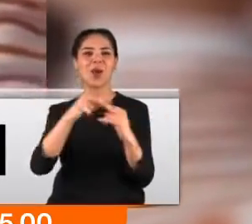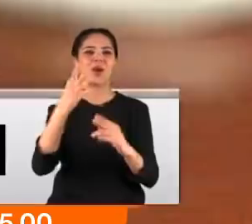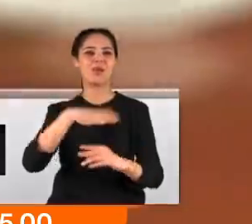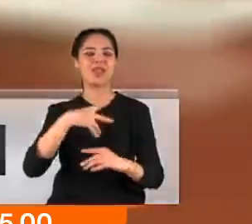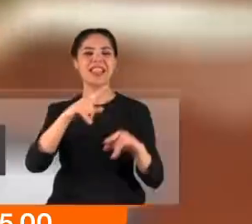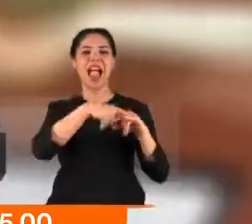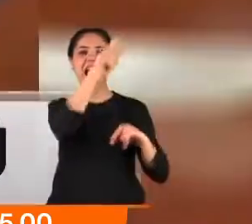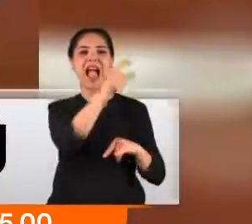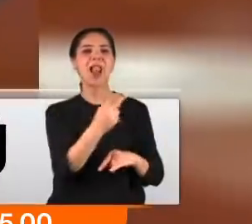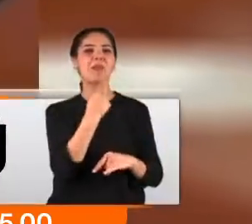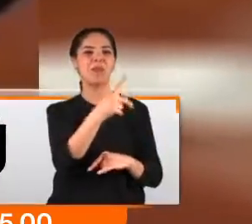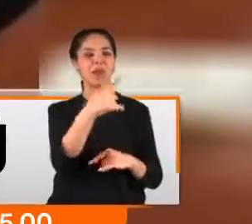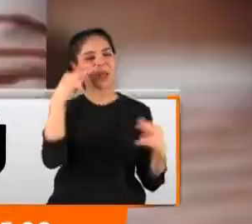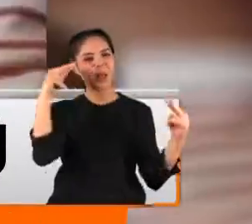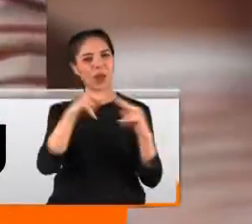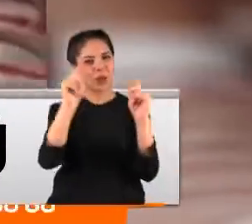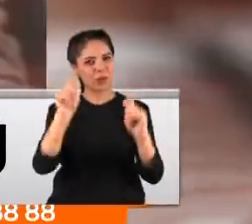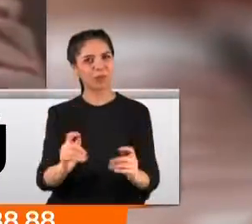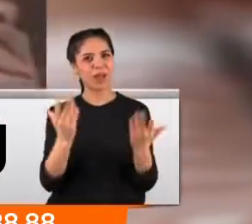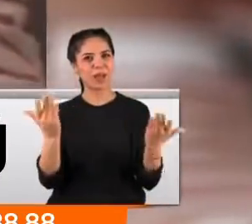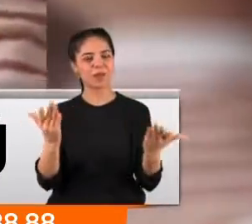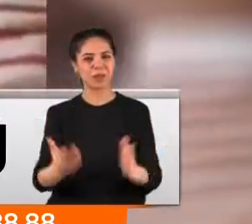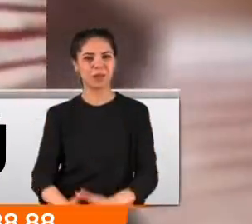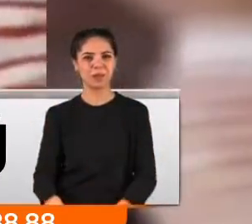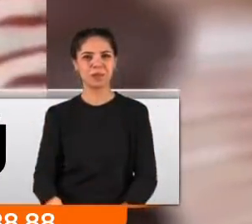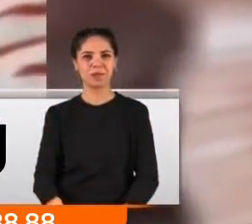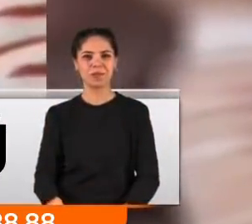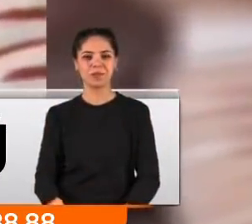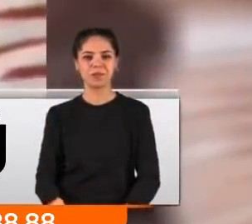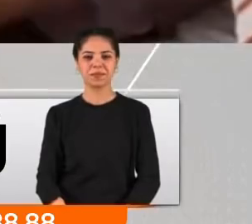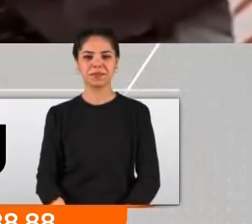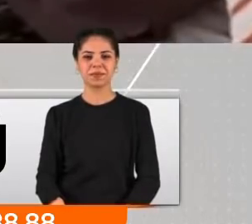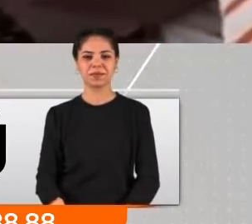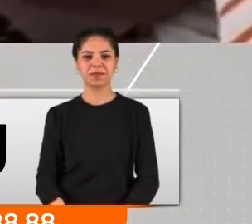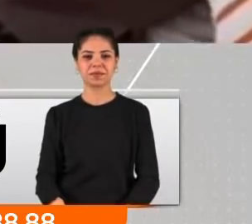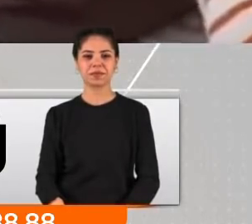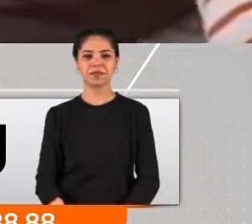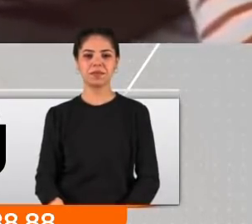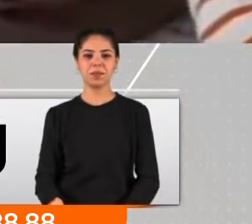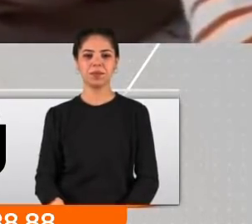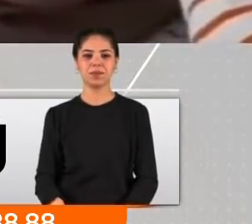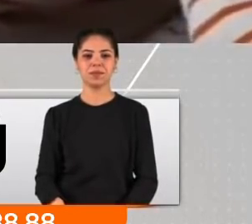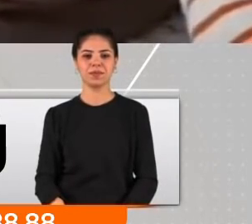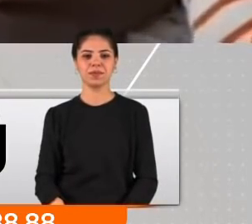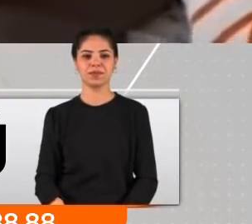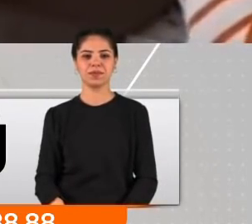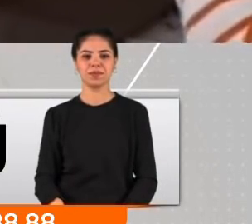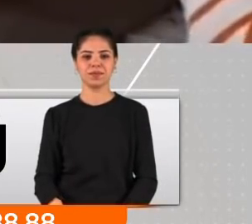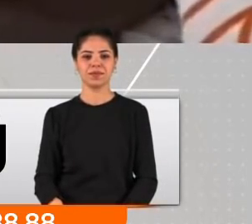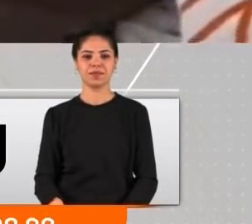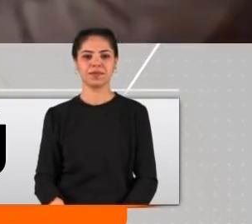çevirmedi. Halime ana, nasılsın, iyi misin? Çok şükür, sana kurban alıyorum. Öğrendim ki sen de